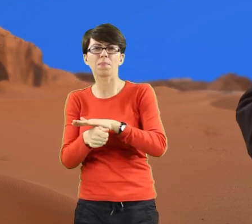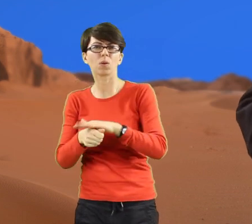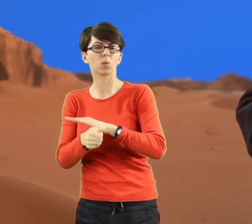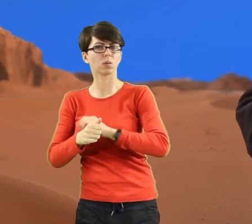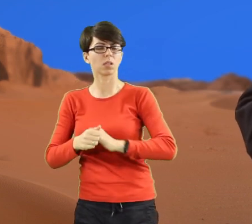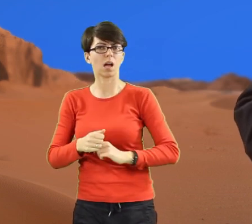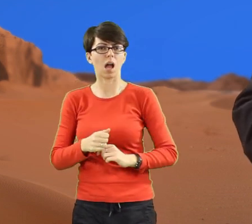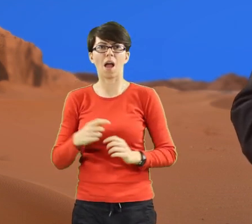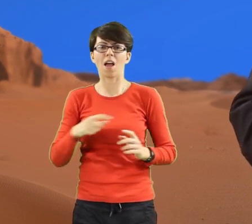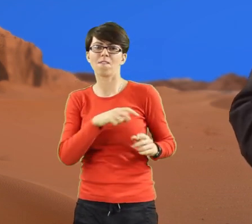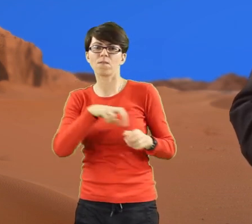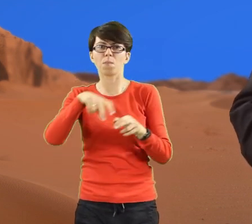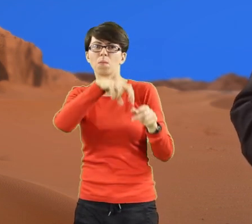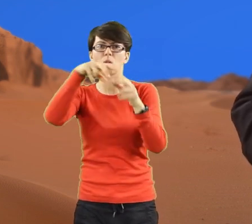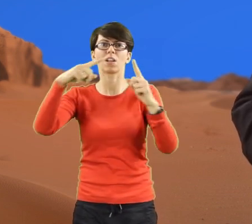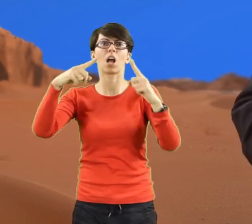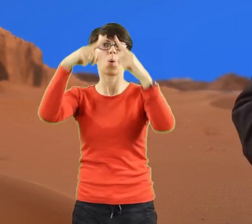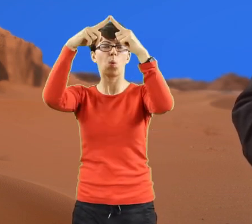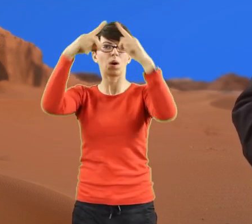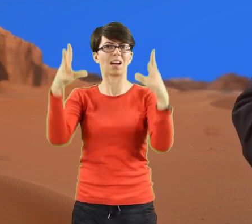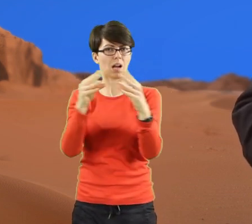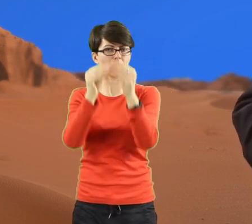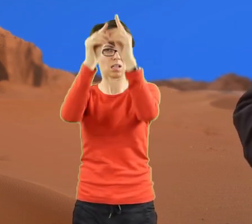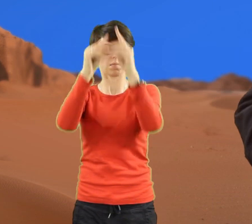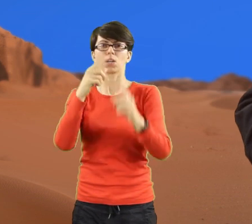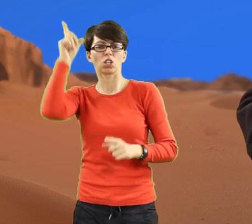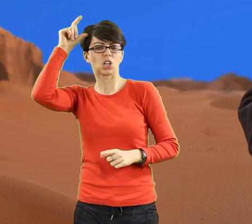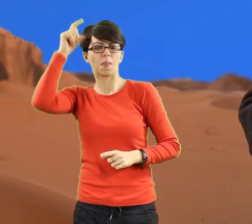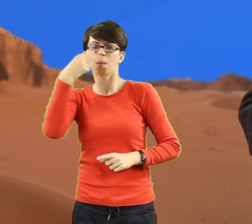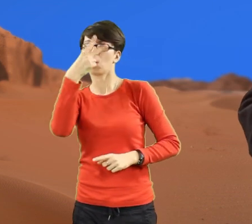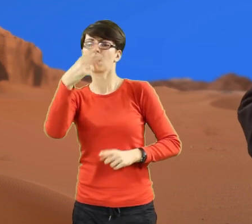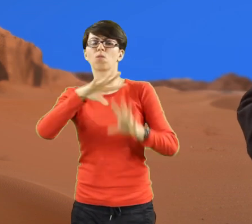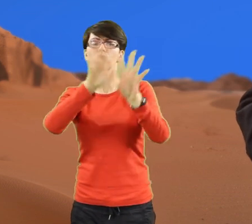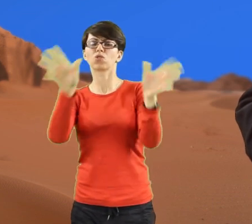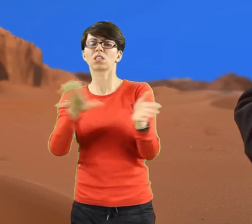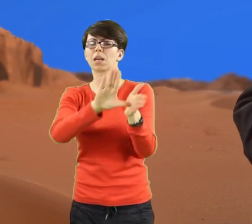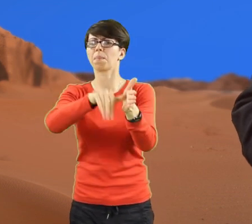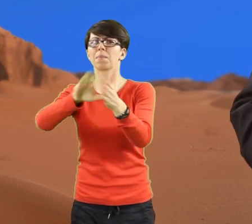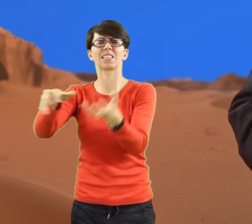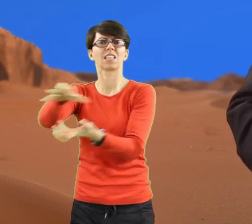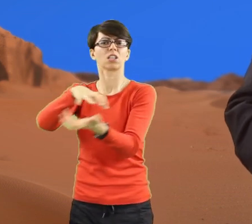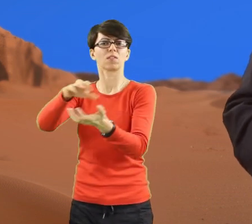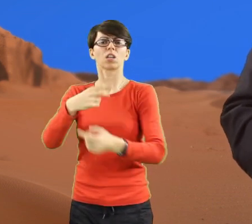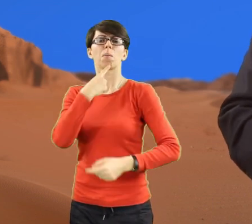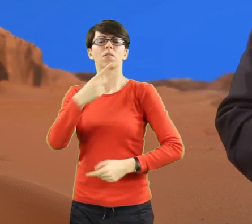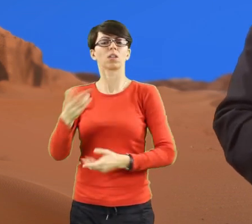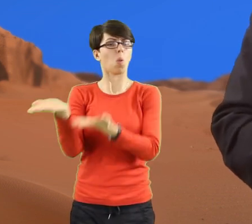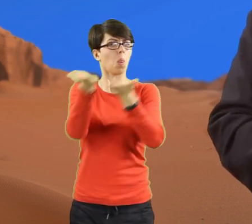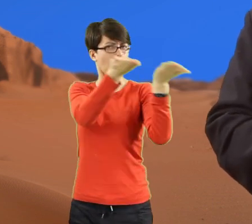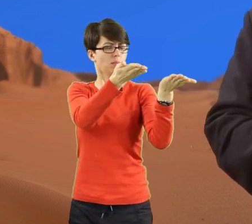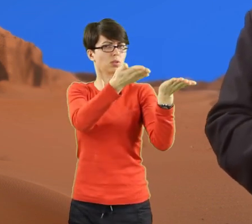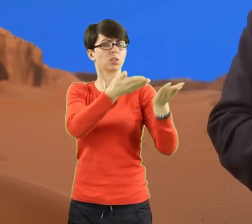świata. Dam ci je wszystkie, mówi szatan, tylko padnij i oddaj mi pokłon. Ale